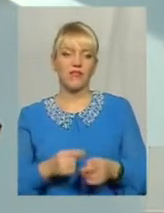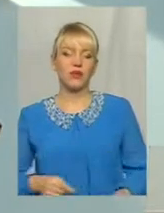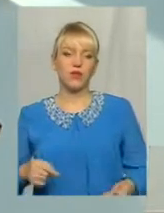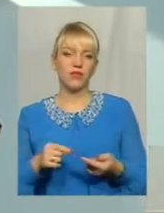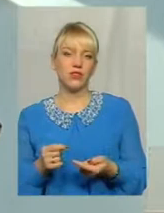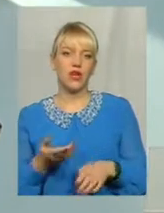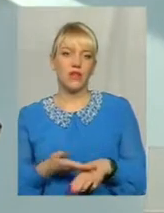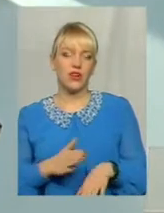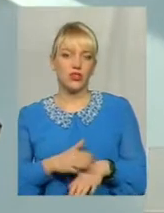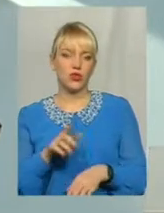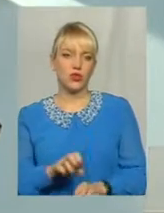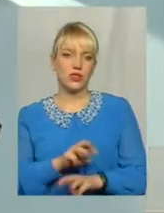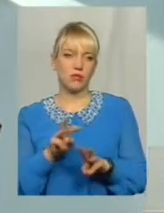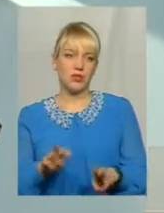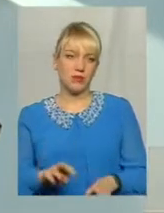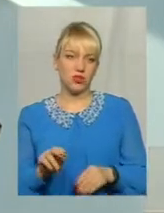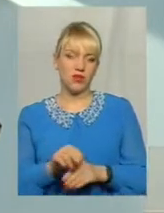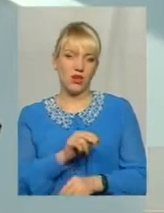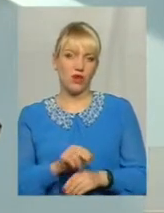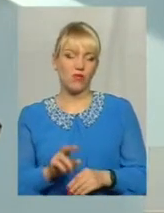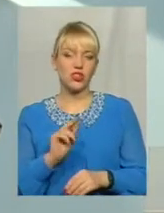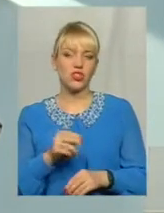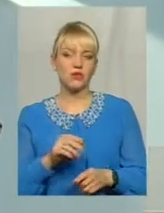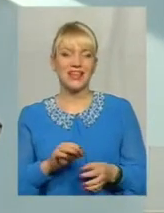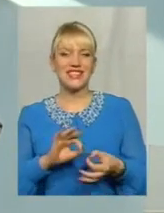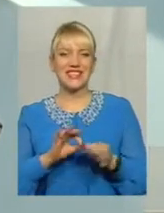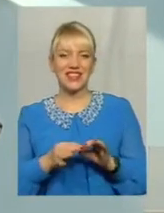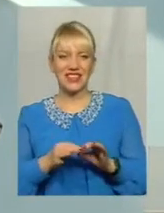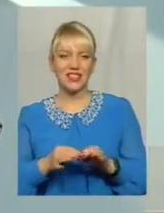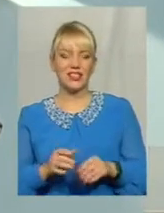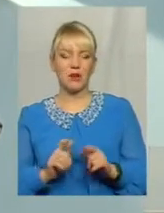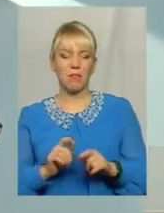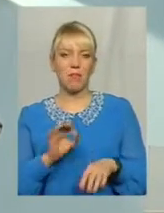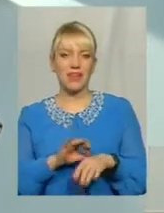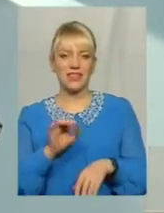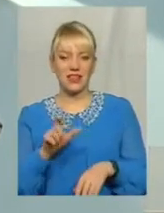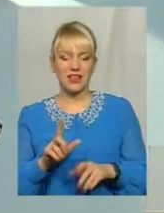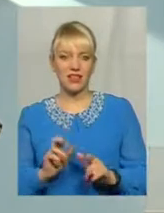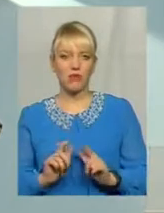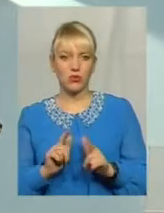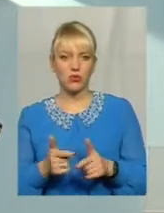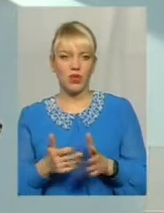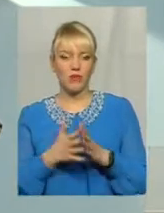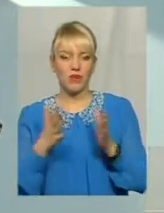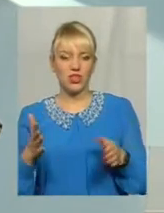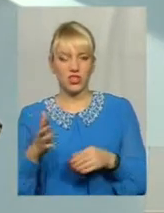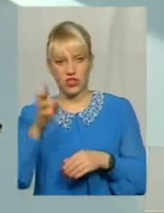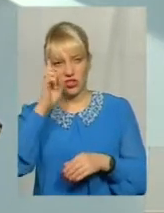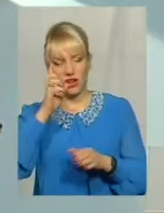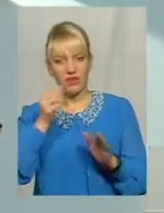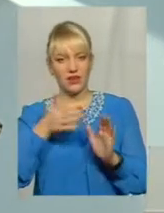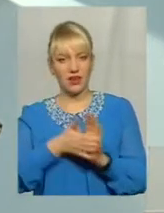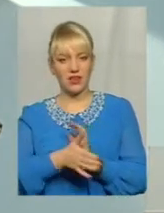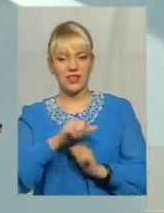забезпечення цього лікування. Тому що чим складніший пацієнт на момент поступлення, тим більше витрат несе і держава, і пацієнт сам.